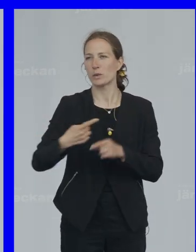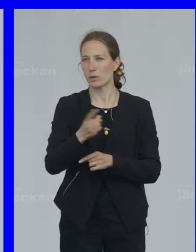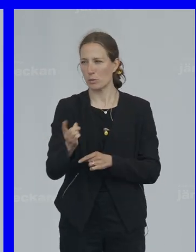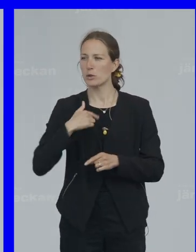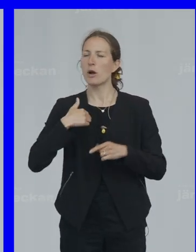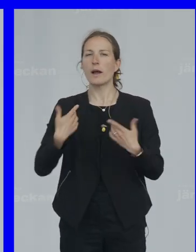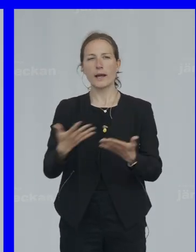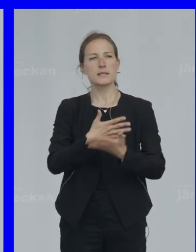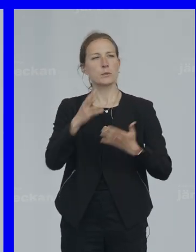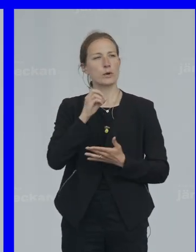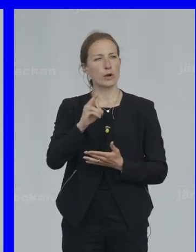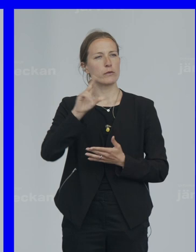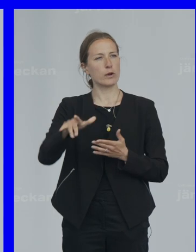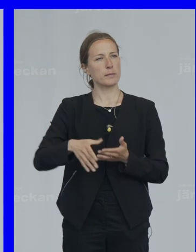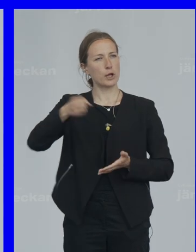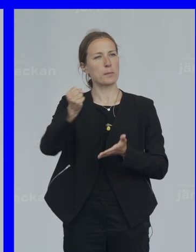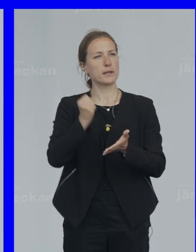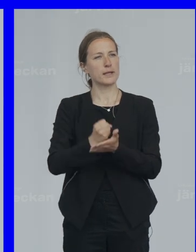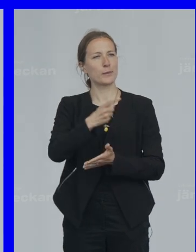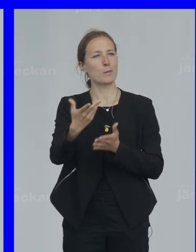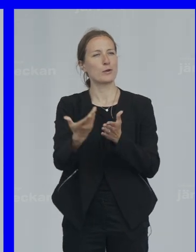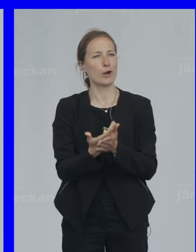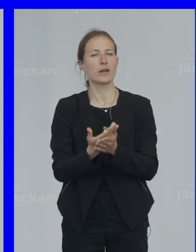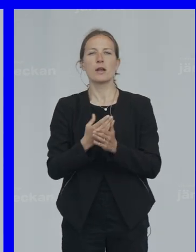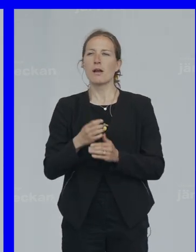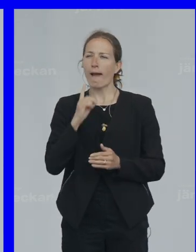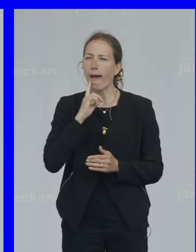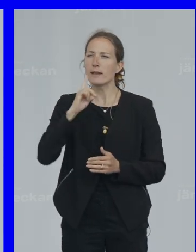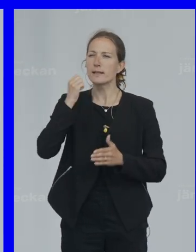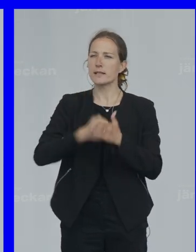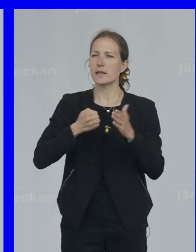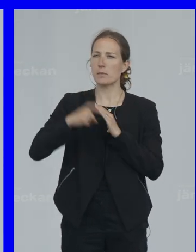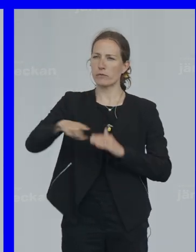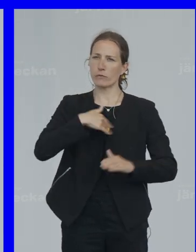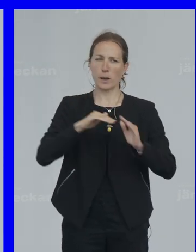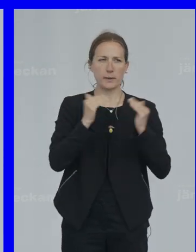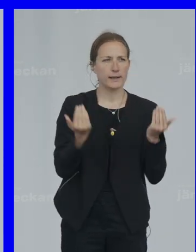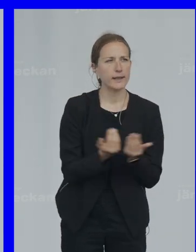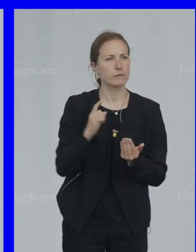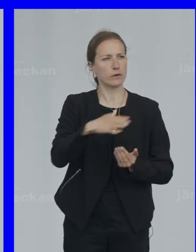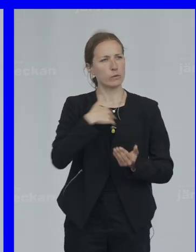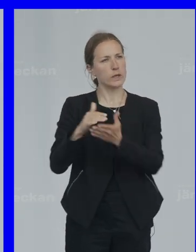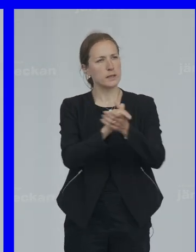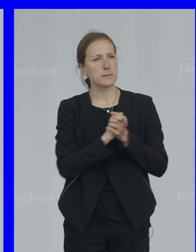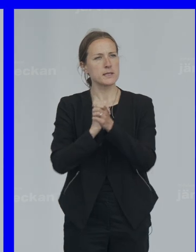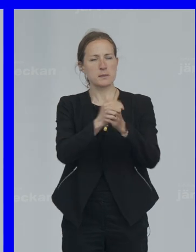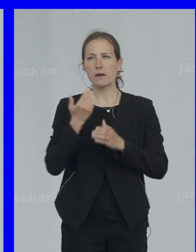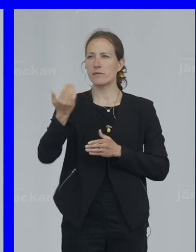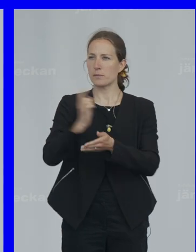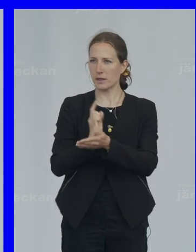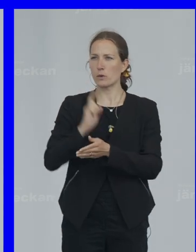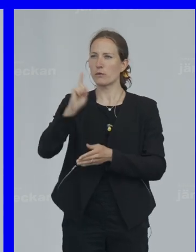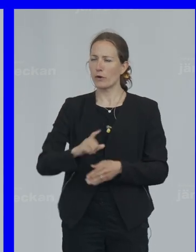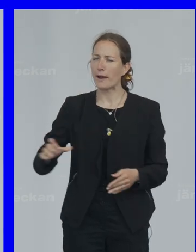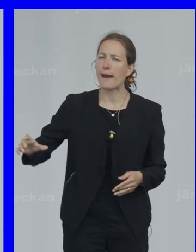språkrör För Miljöpartiet De gröna Jag kommer alltid Kämpa för vår planet För vår gemensamma framtid Och för